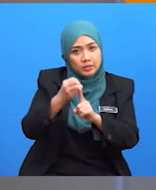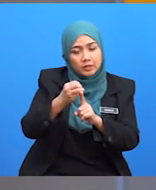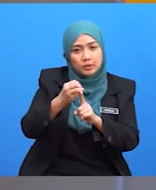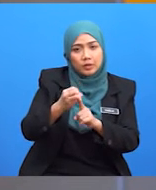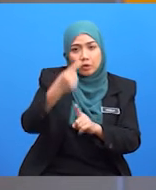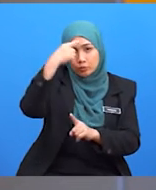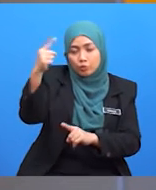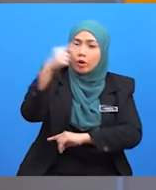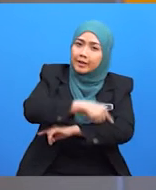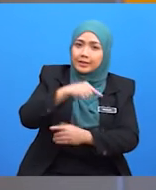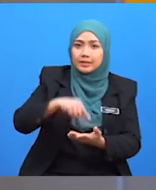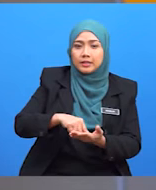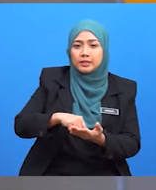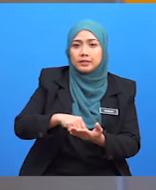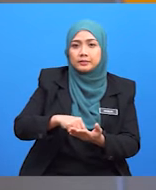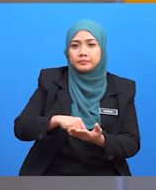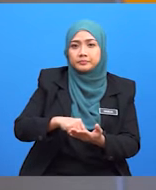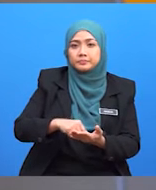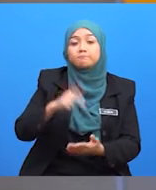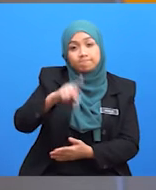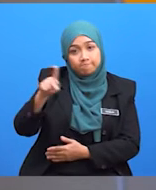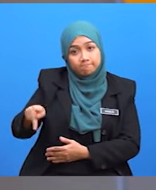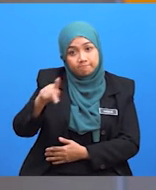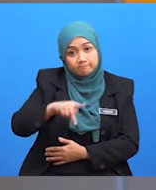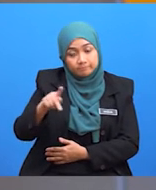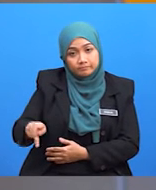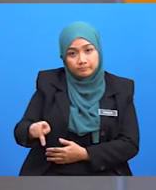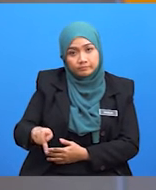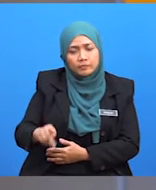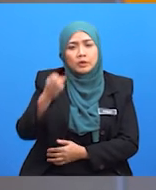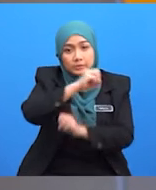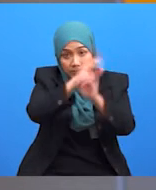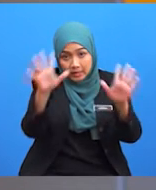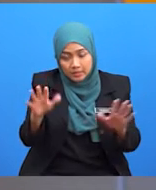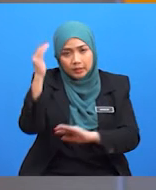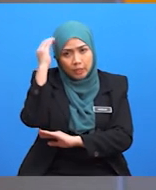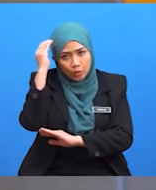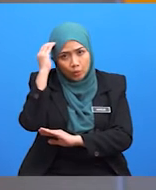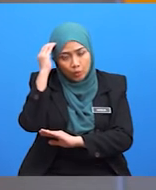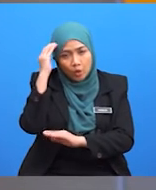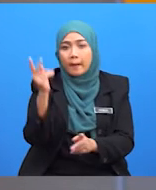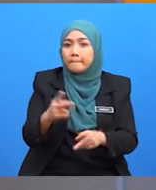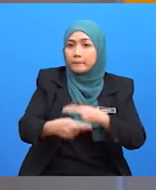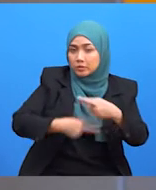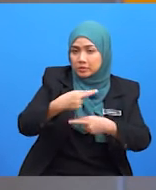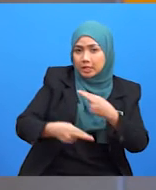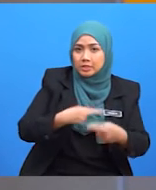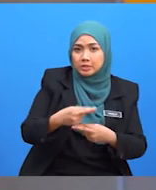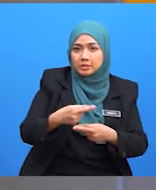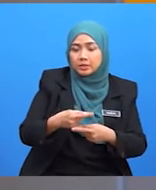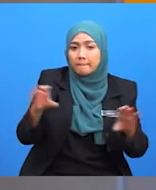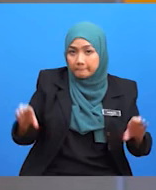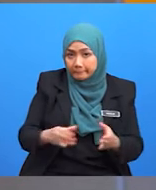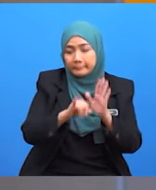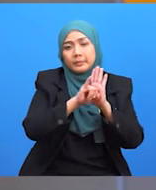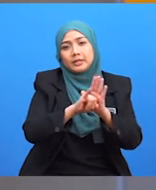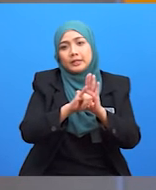kita pada hari ini akan berupaya menjadikan pelajar jelas mengetahui proses pembangunan identiti korporat